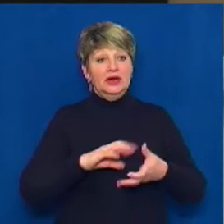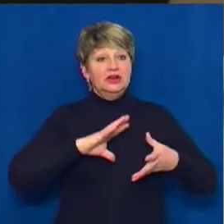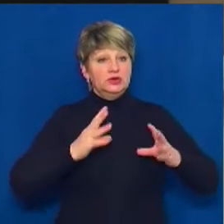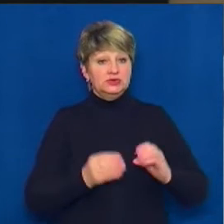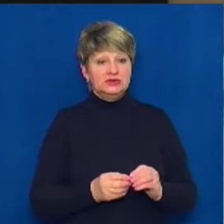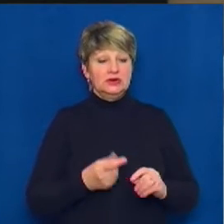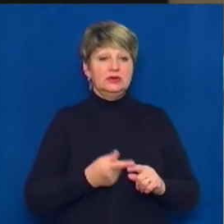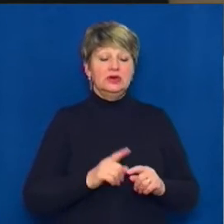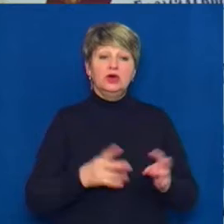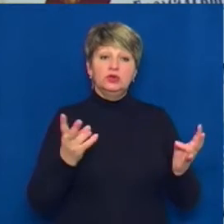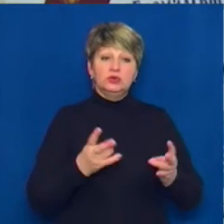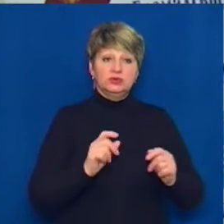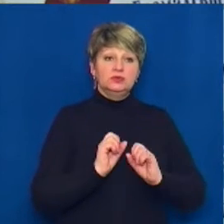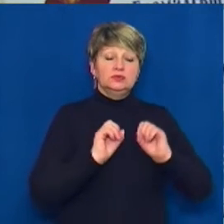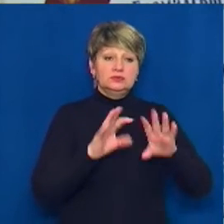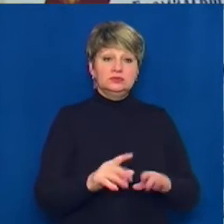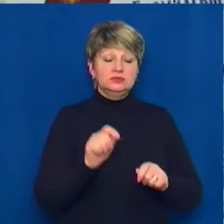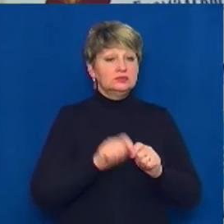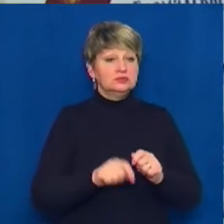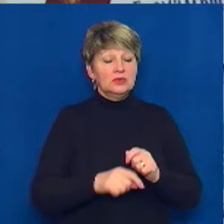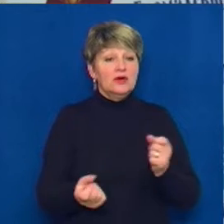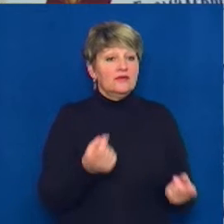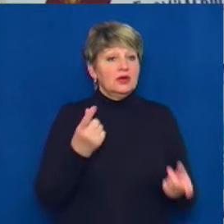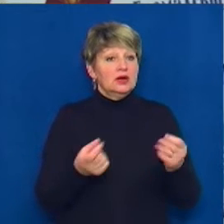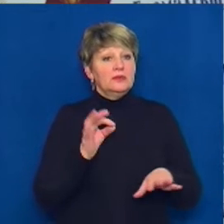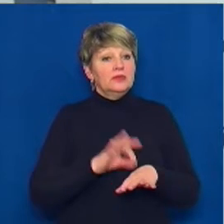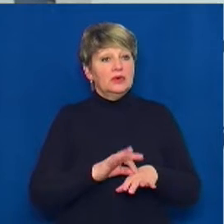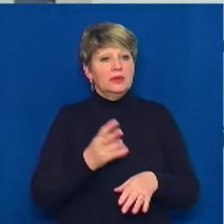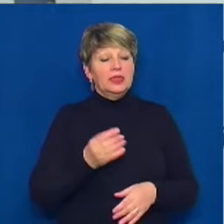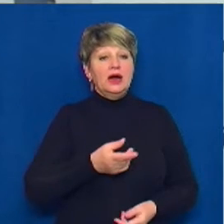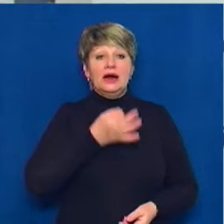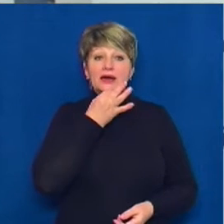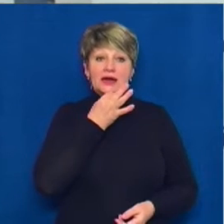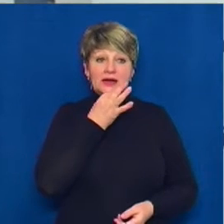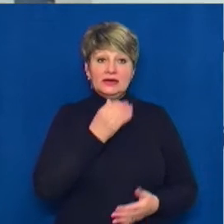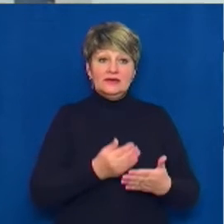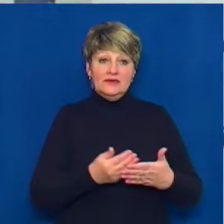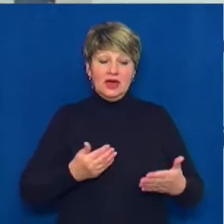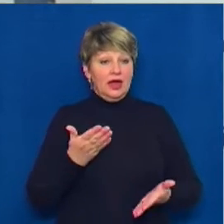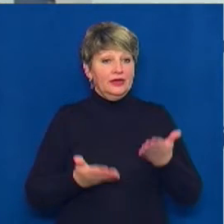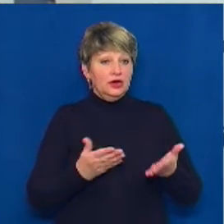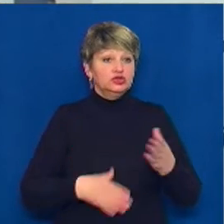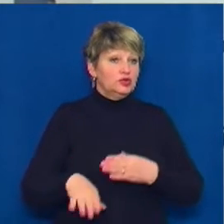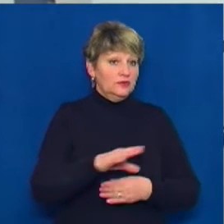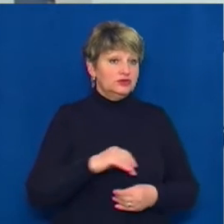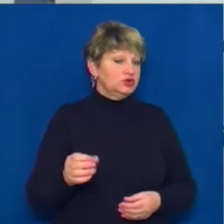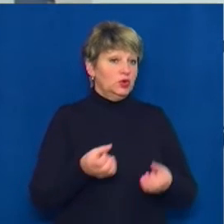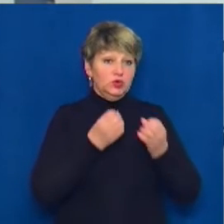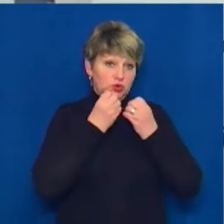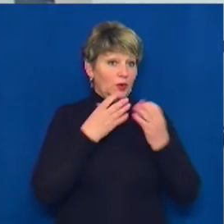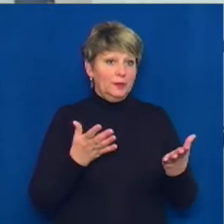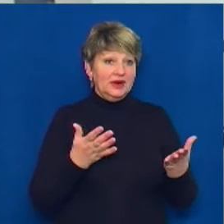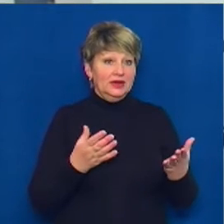здавати тест на ВІЛ потрібно для перевірки здоров'я та виявлення хвороби на ранніх етапах. Якщо все добре, результат негативний, то